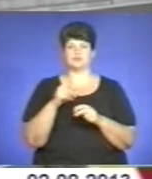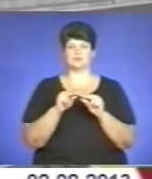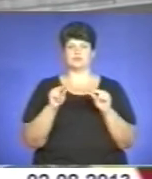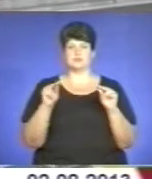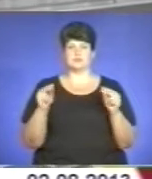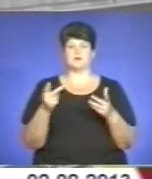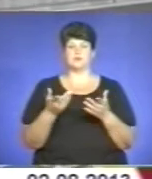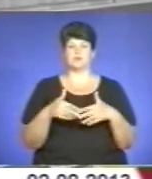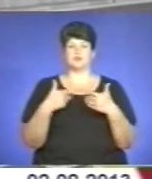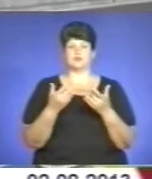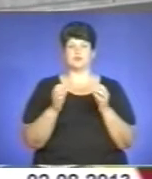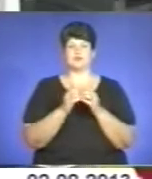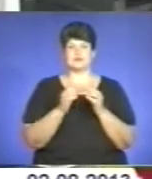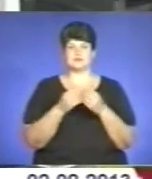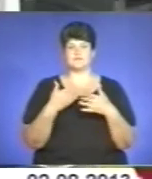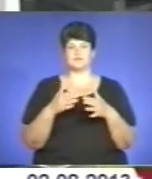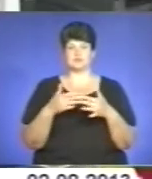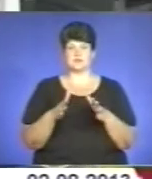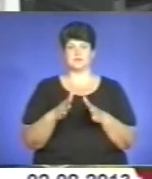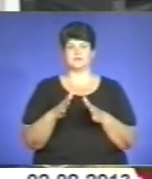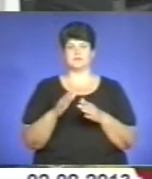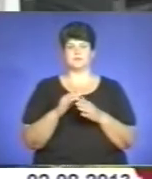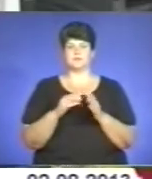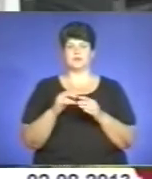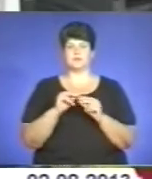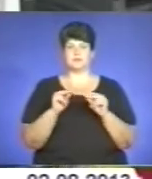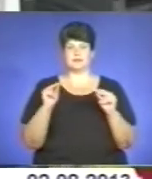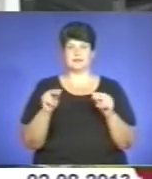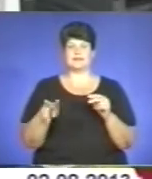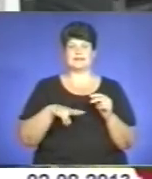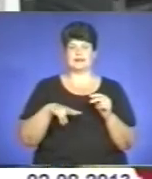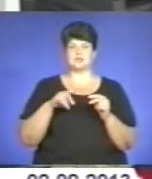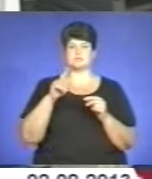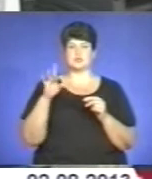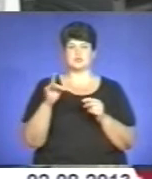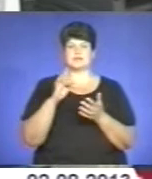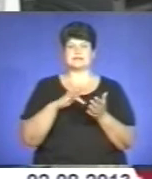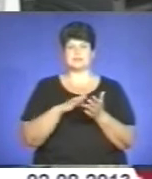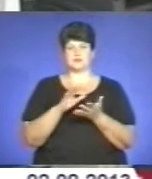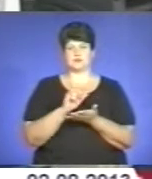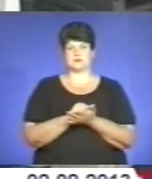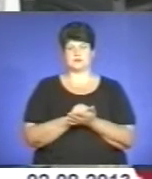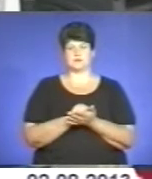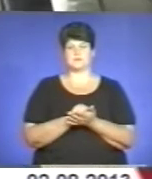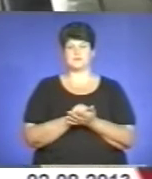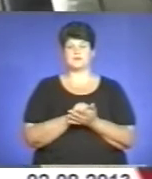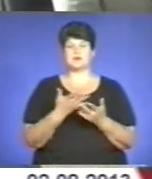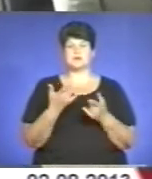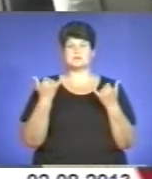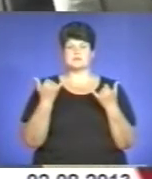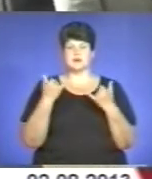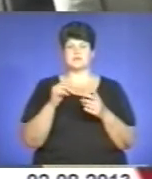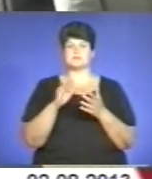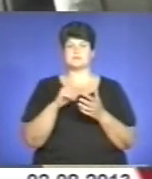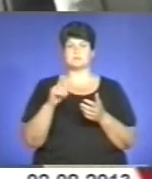претендують десятки випускників вищих навчальних закладів, каже директор Зборазького центру зайнятості Василь Олешчук. Наразі у Зборазькому